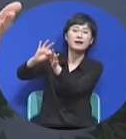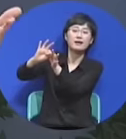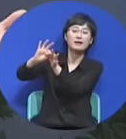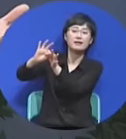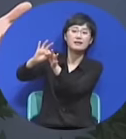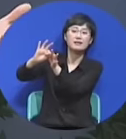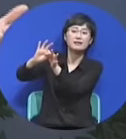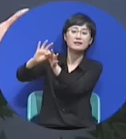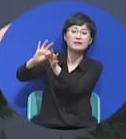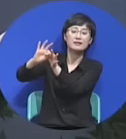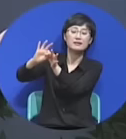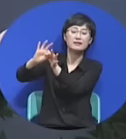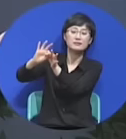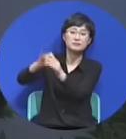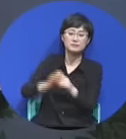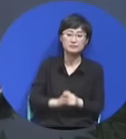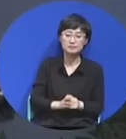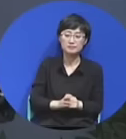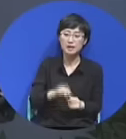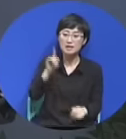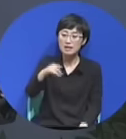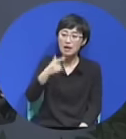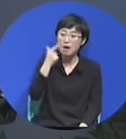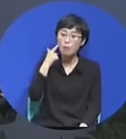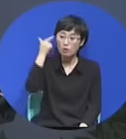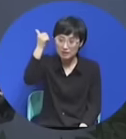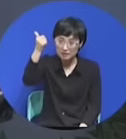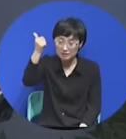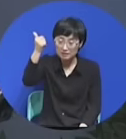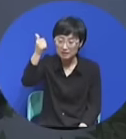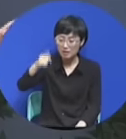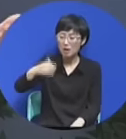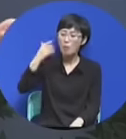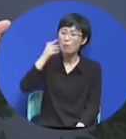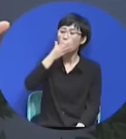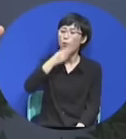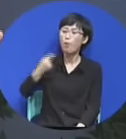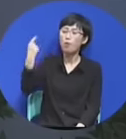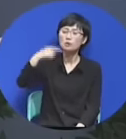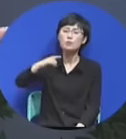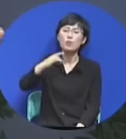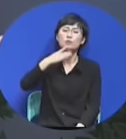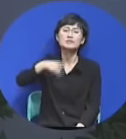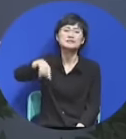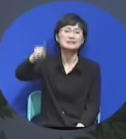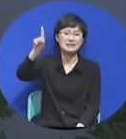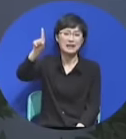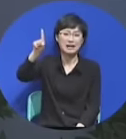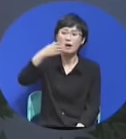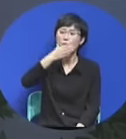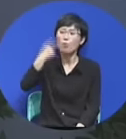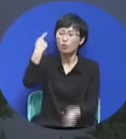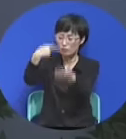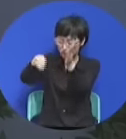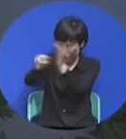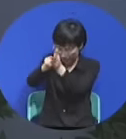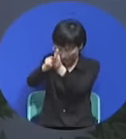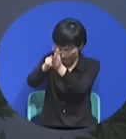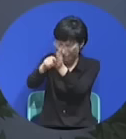이 패스트 포 가스피리라 이랄야 돼요. have to be a pastor for the gospel 그걸 위해서 살아야 되는 거요.